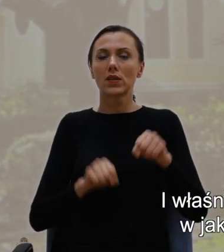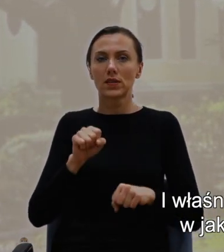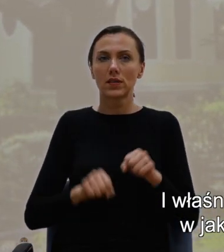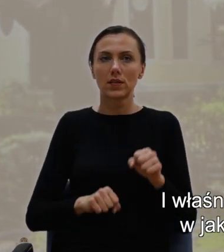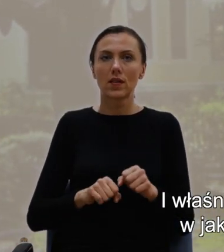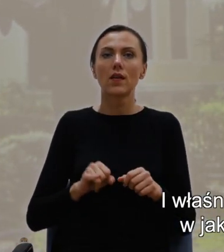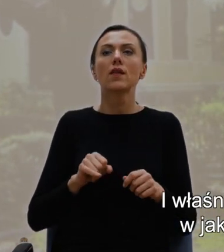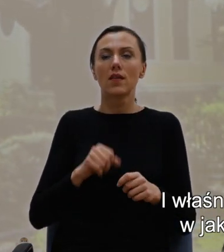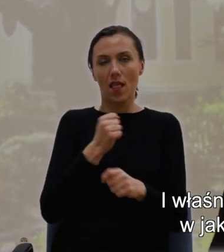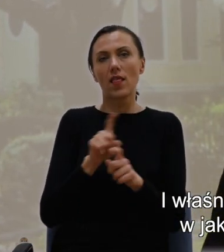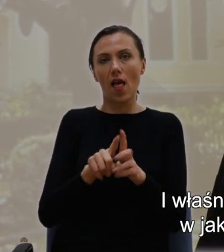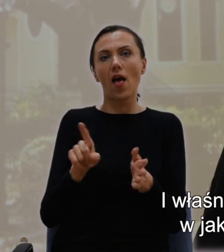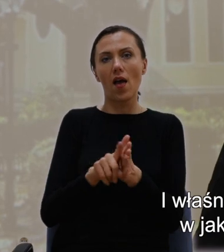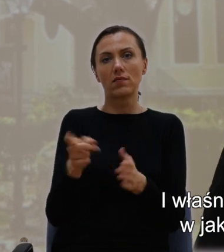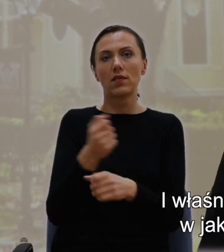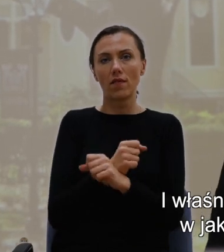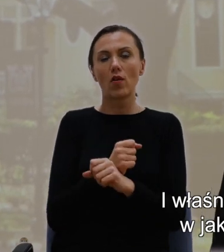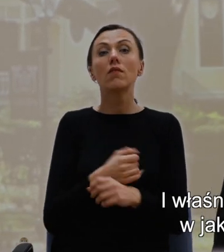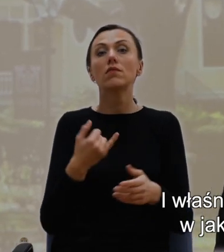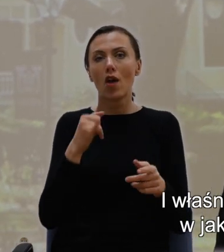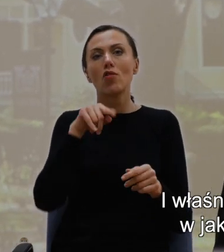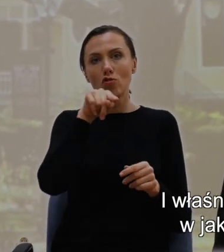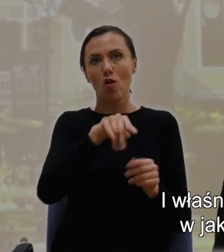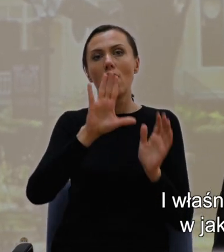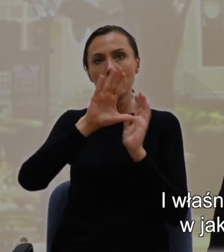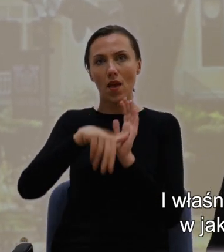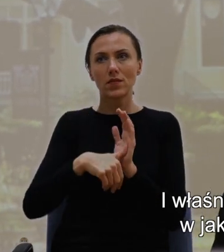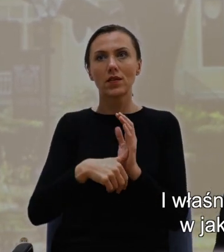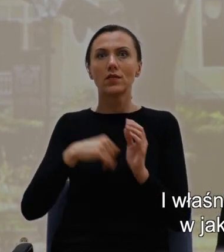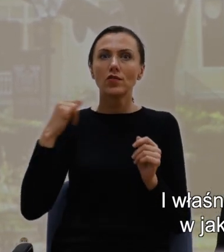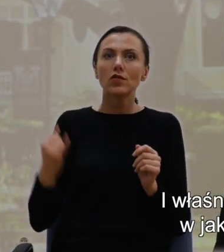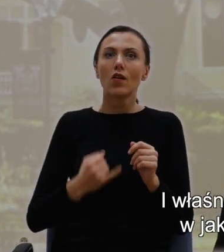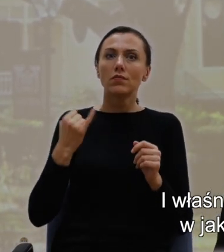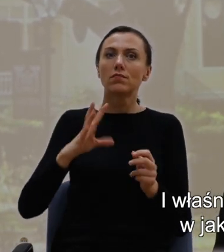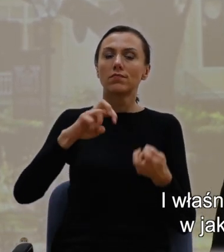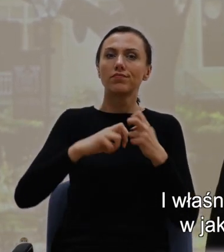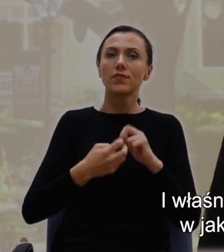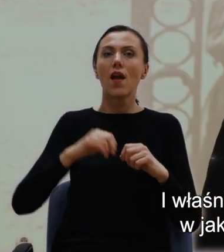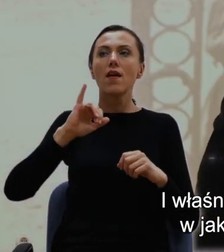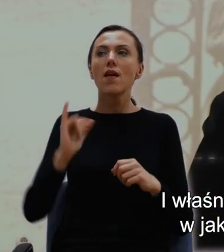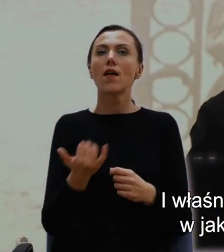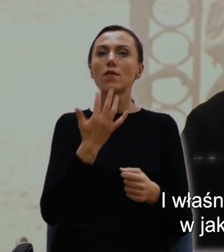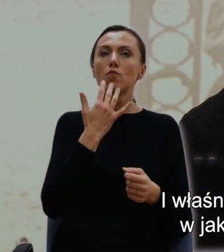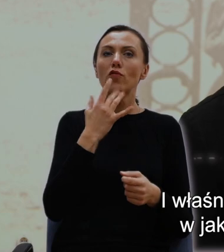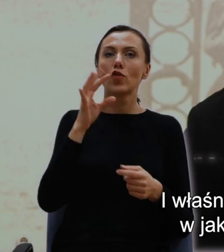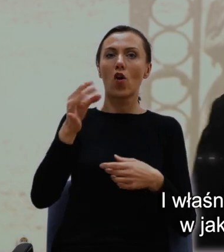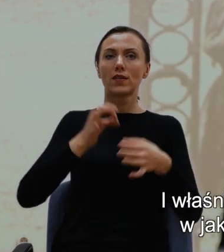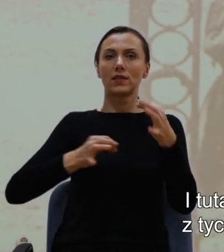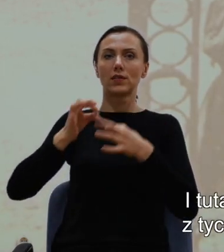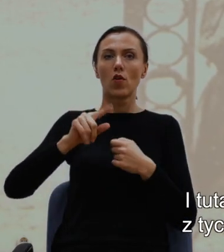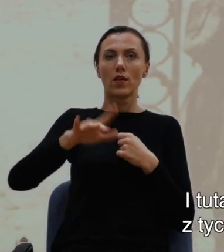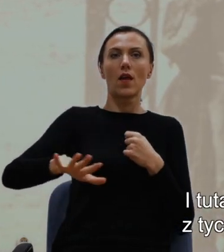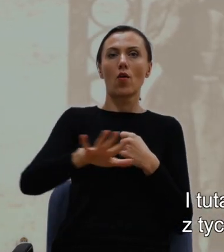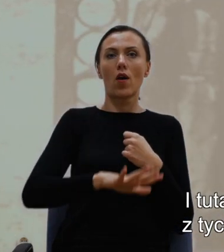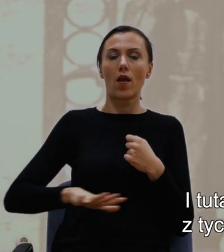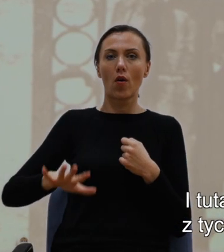I właśnie to miasto zmaga się ciągle z tym, w jaki sposób mówić o historii regionu. I